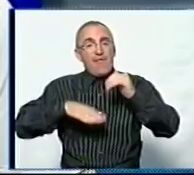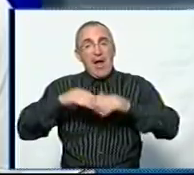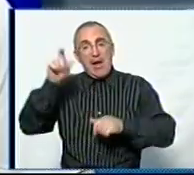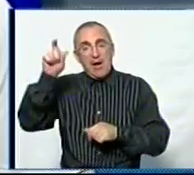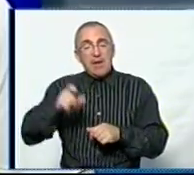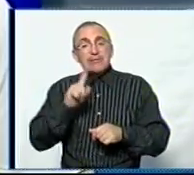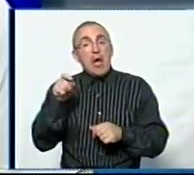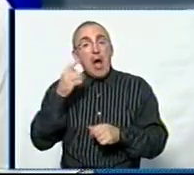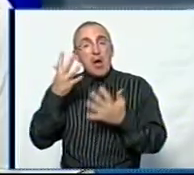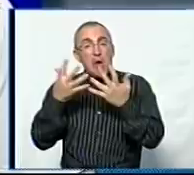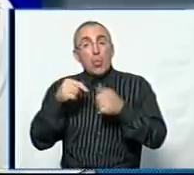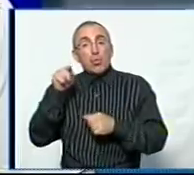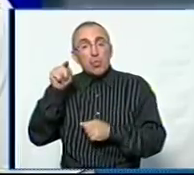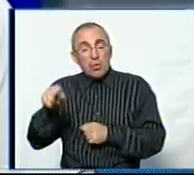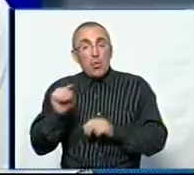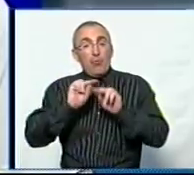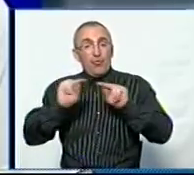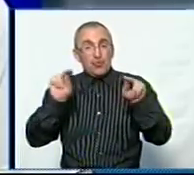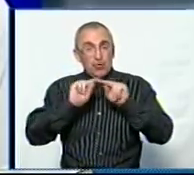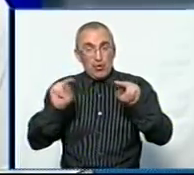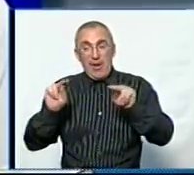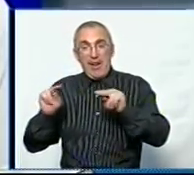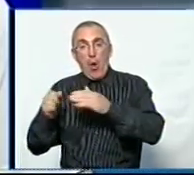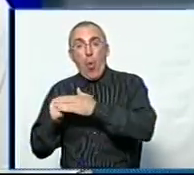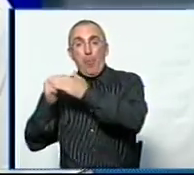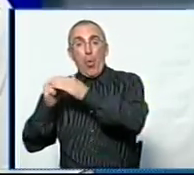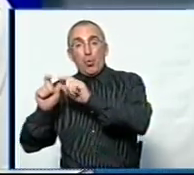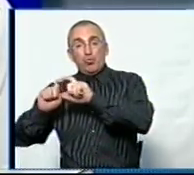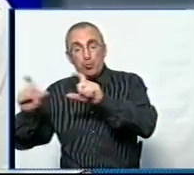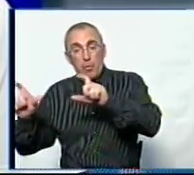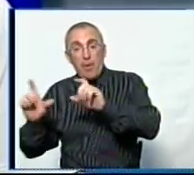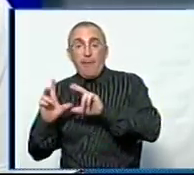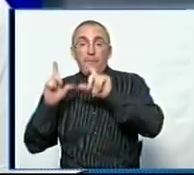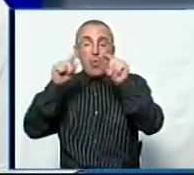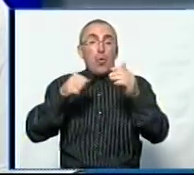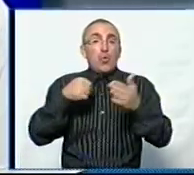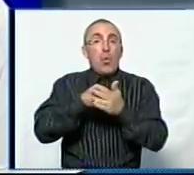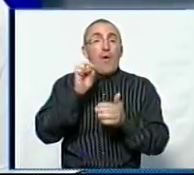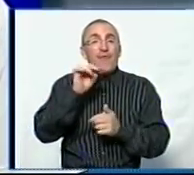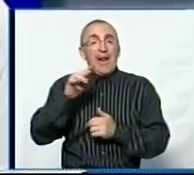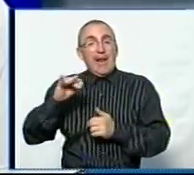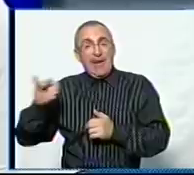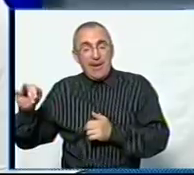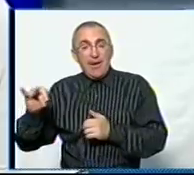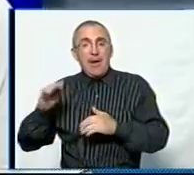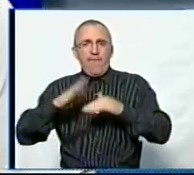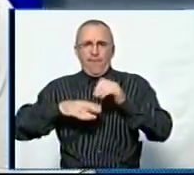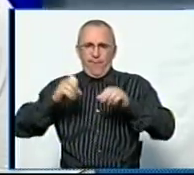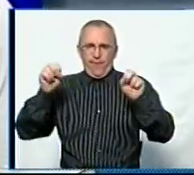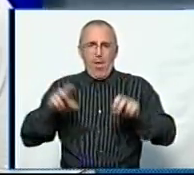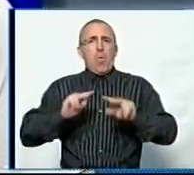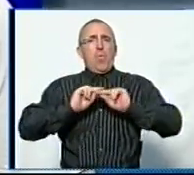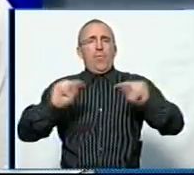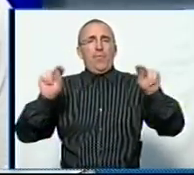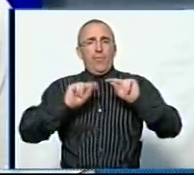За ракунок того, що вчителі з опорної школи, фахівці, поїхали до філій викладати предмети фахово. Тому